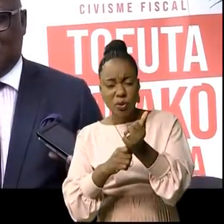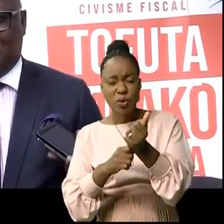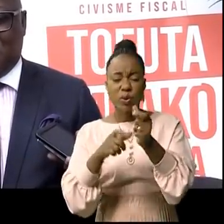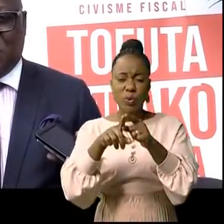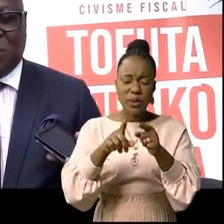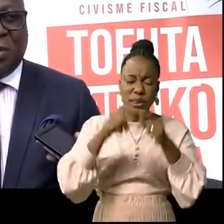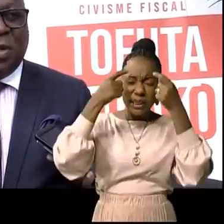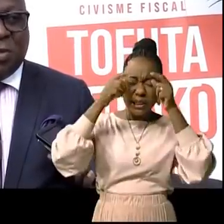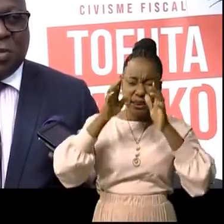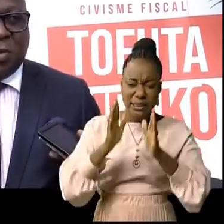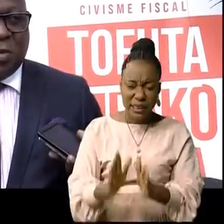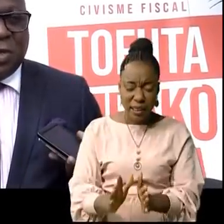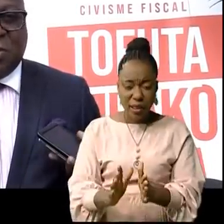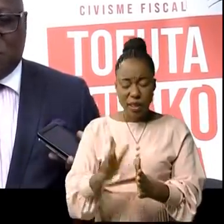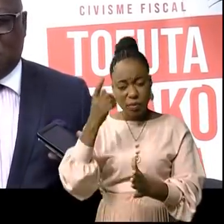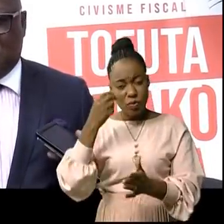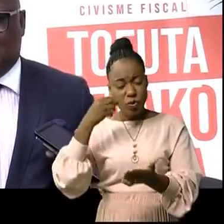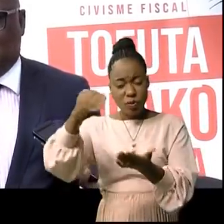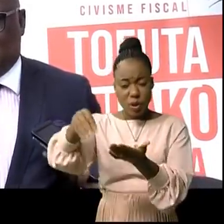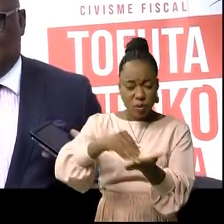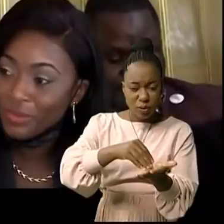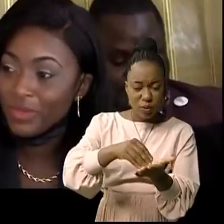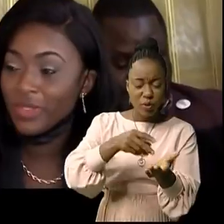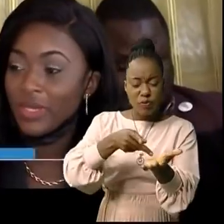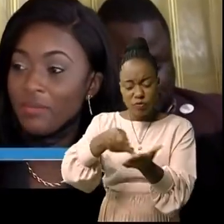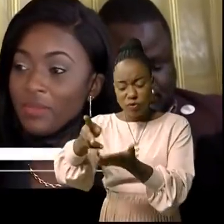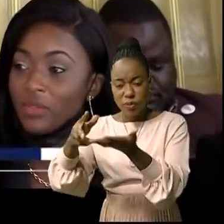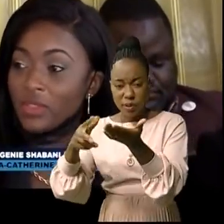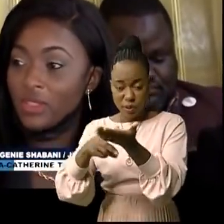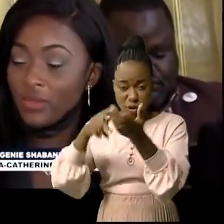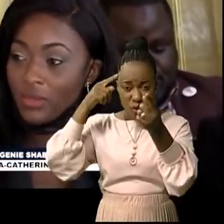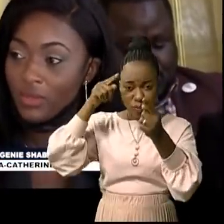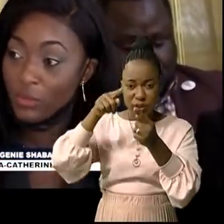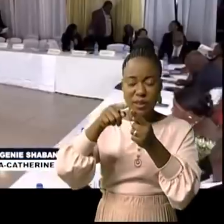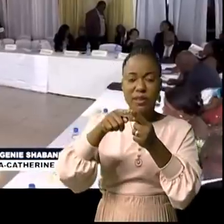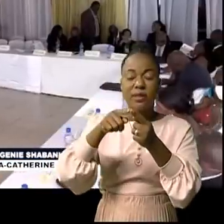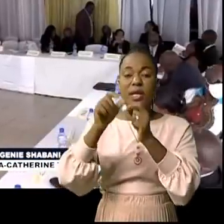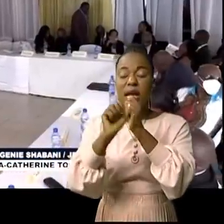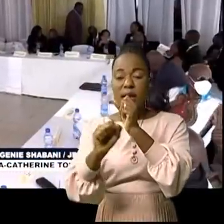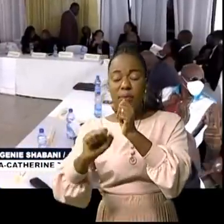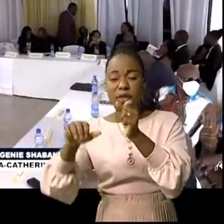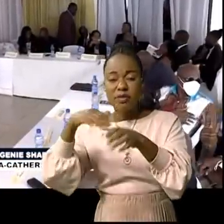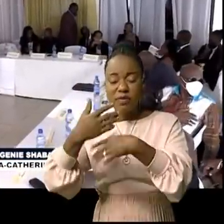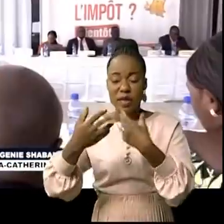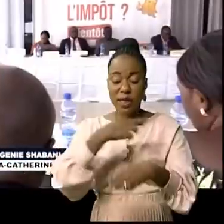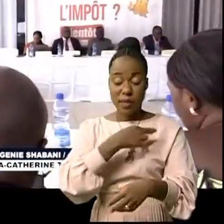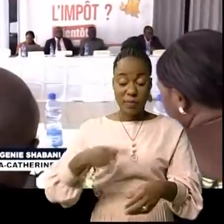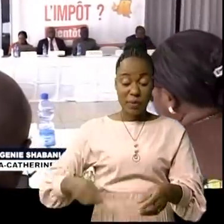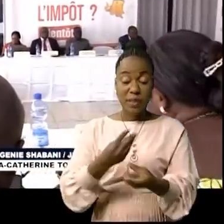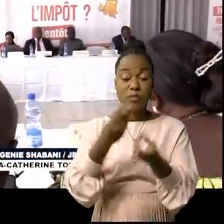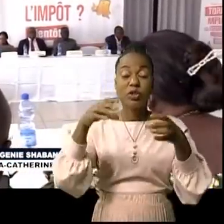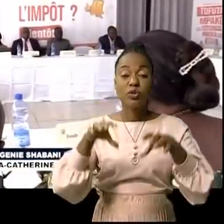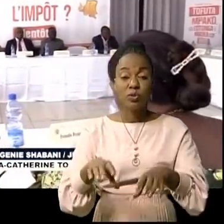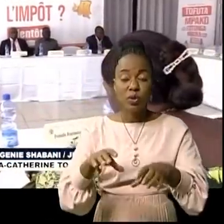et aussi à la population sur le contenu du civisme fiscal. L'objectif de cette campagne est de faire de la République démocratique du